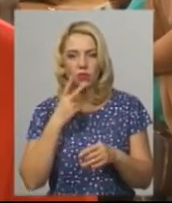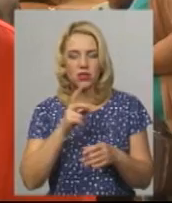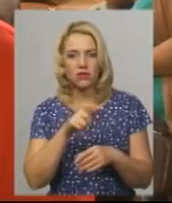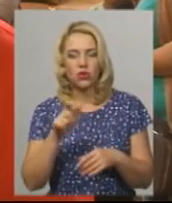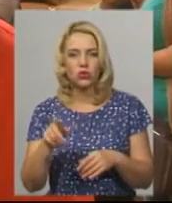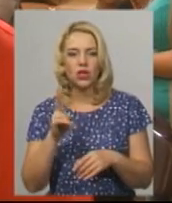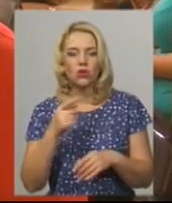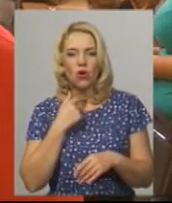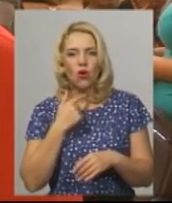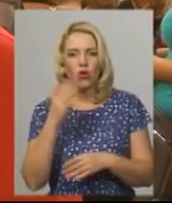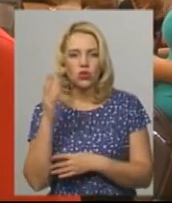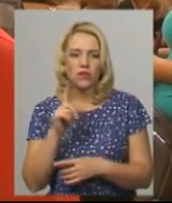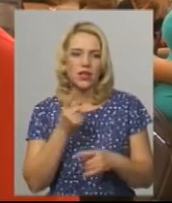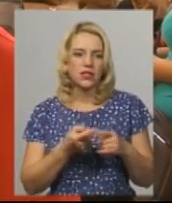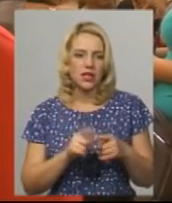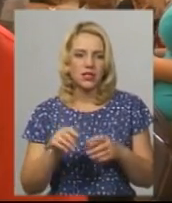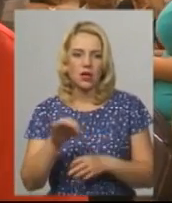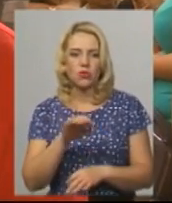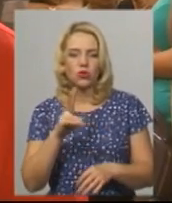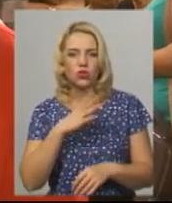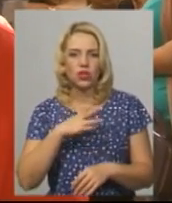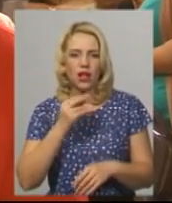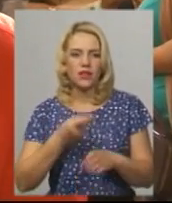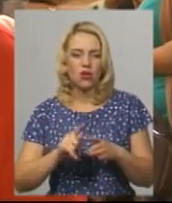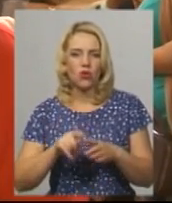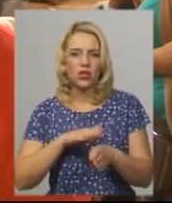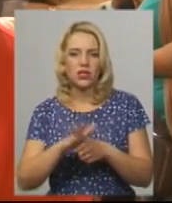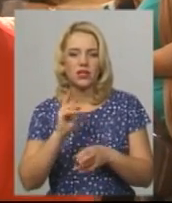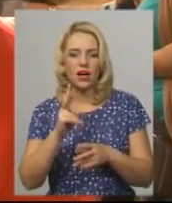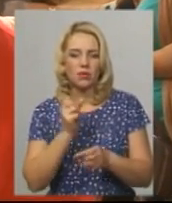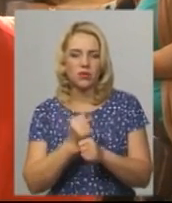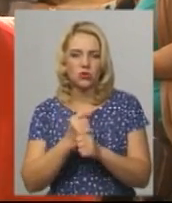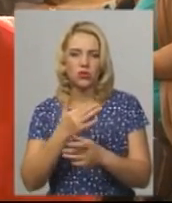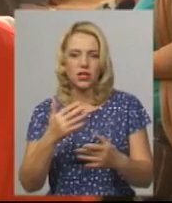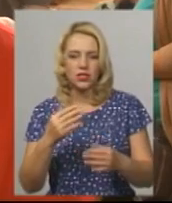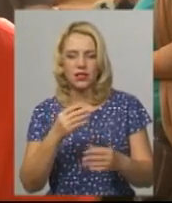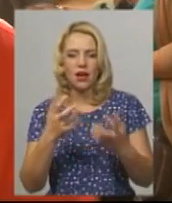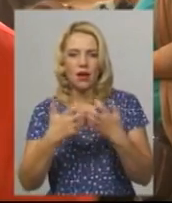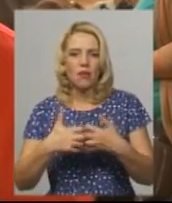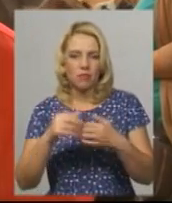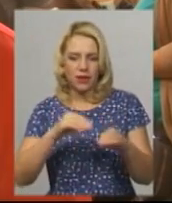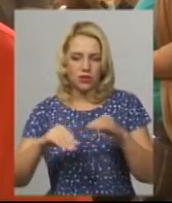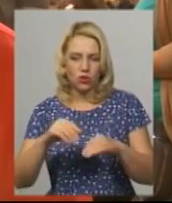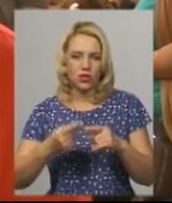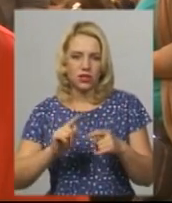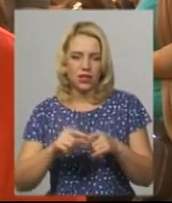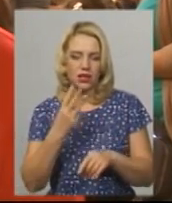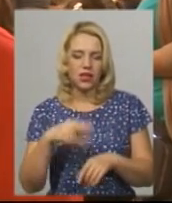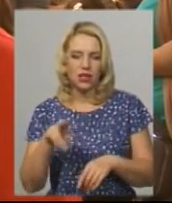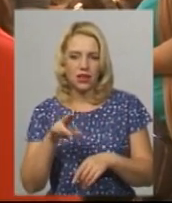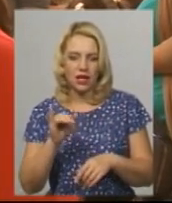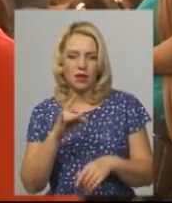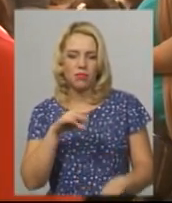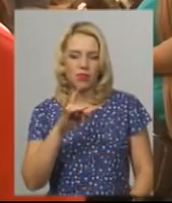які голосували за цей проєкт, які чекали на його реалізацію, як працюють різні пристрої. Це 3D-принтери,